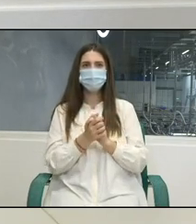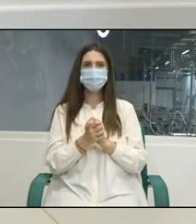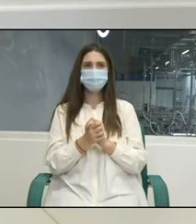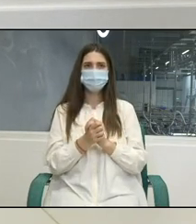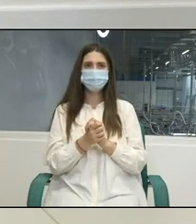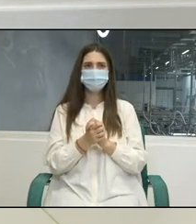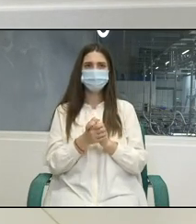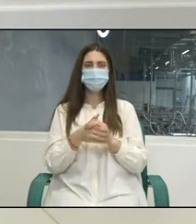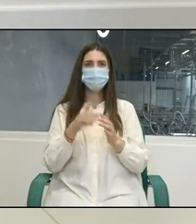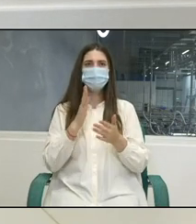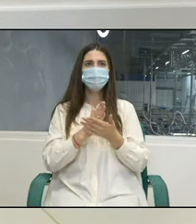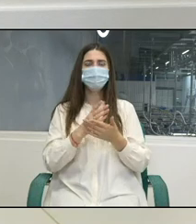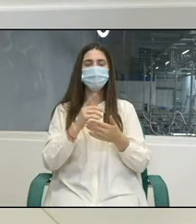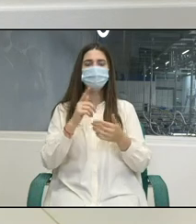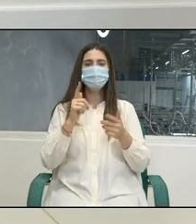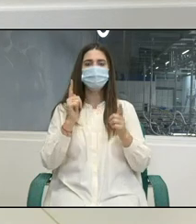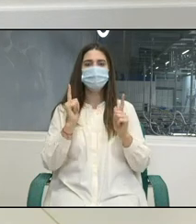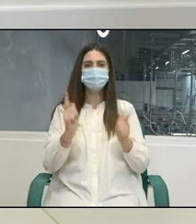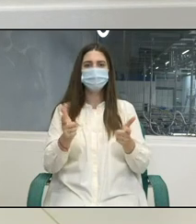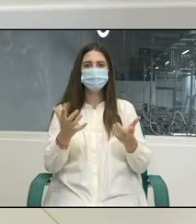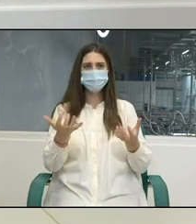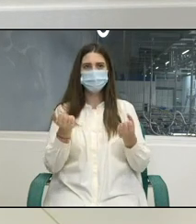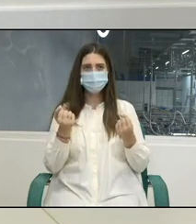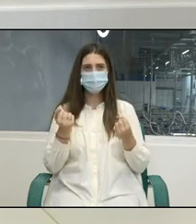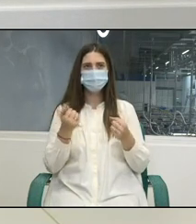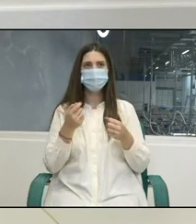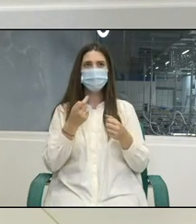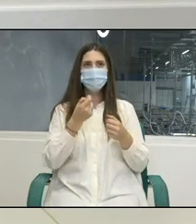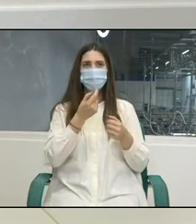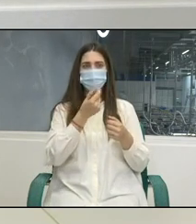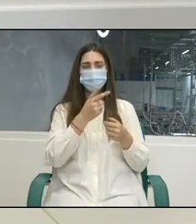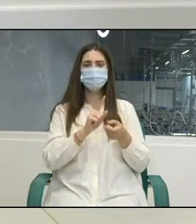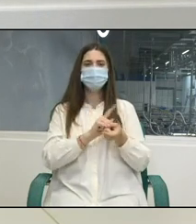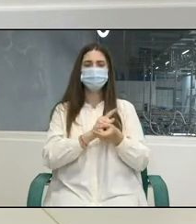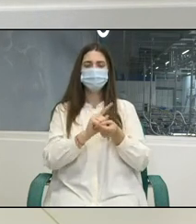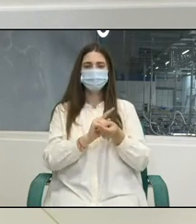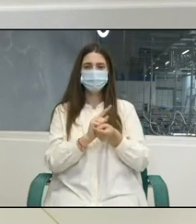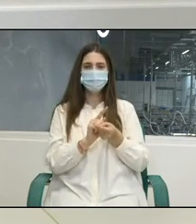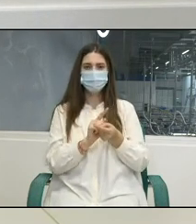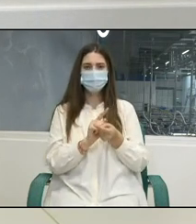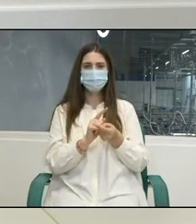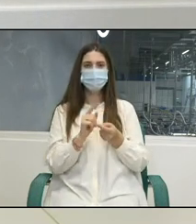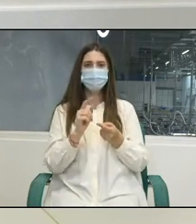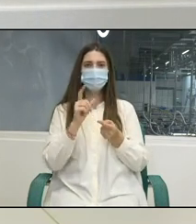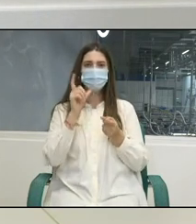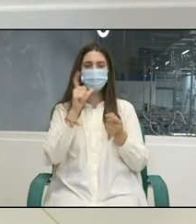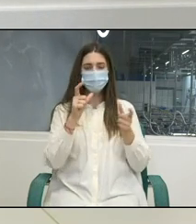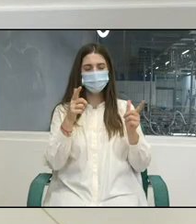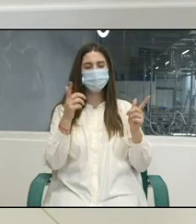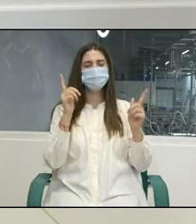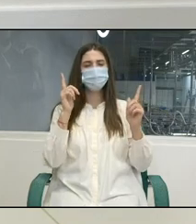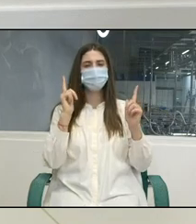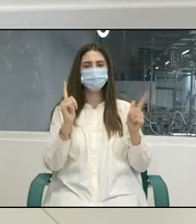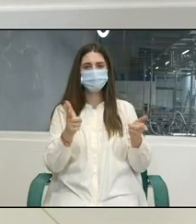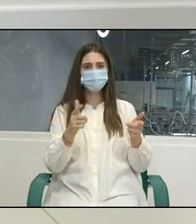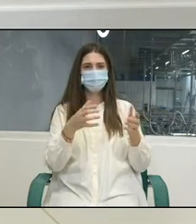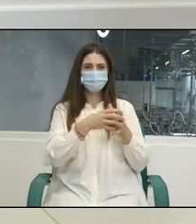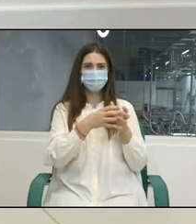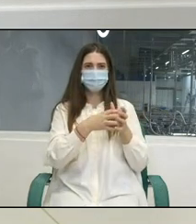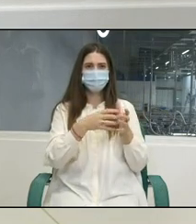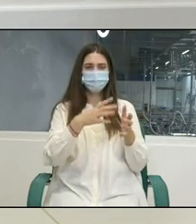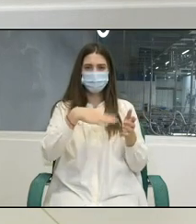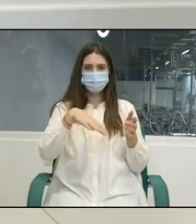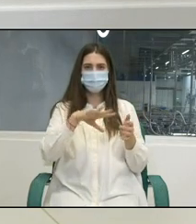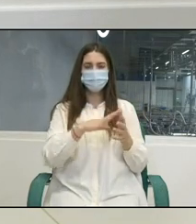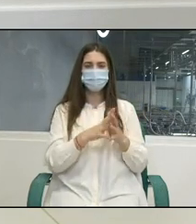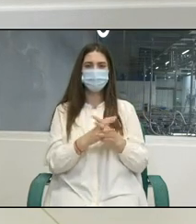faptul că au acceptat micile ajustări pe care le-am propus noi la programul național pentru muncă decentă. Eu astăzi semnez un